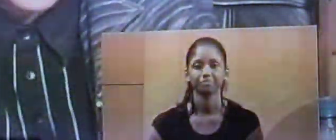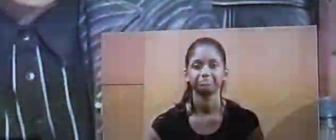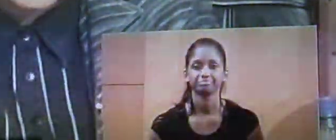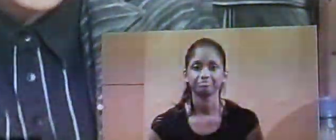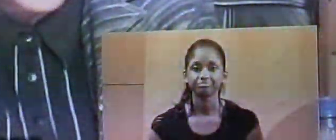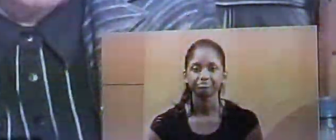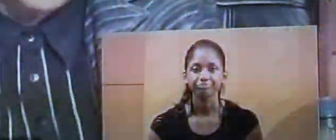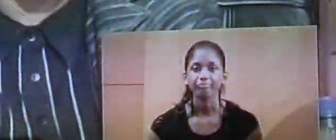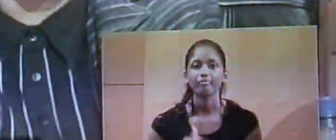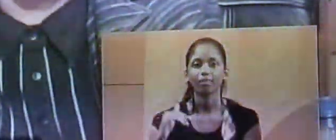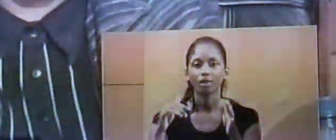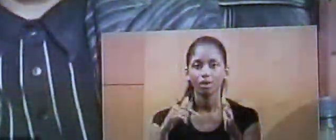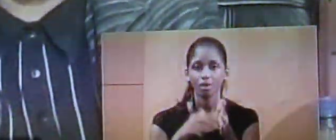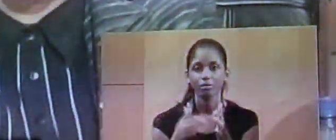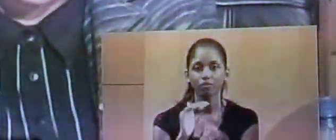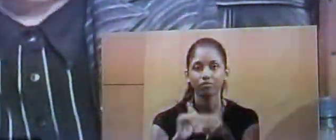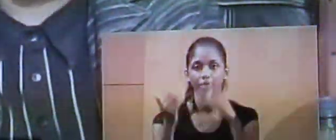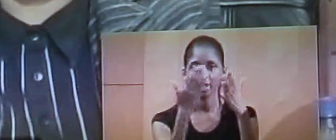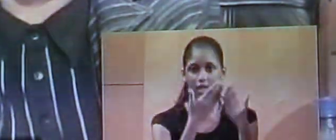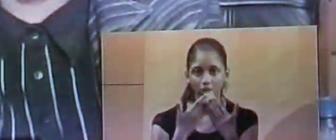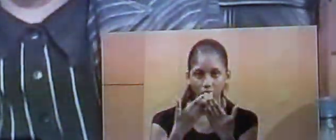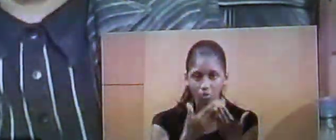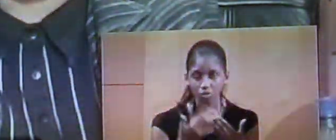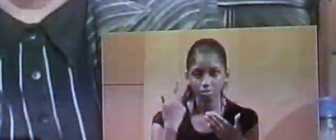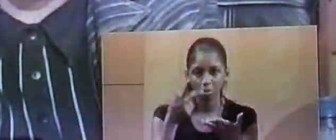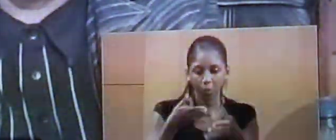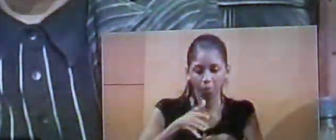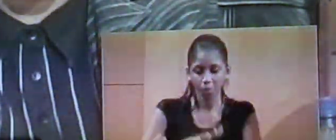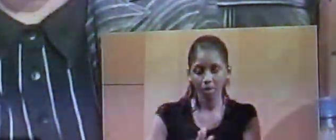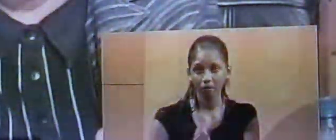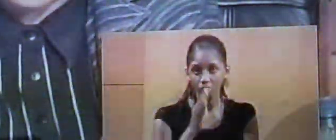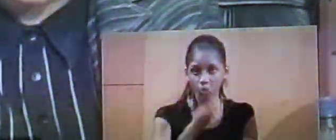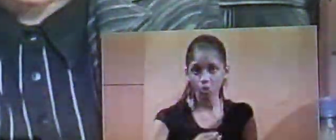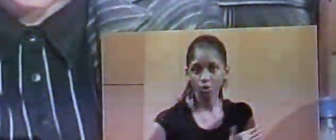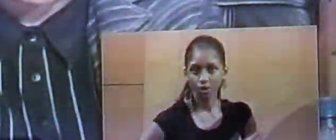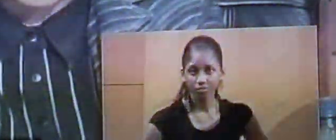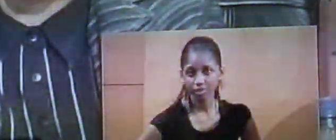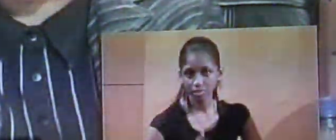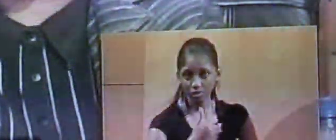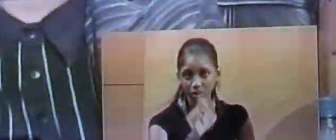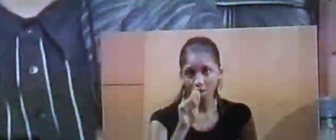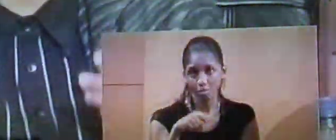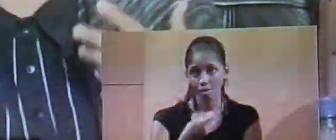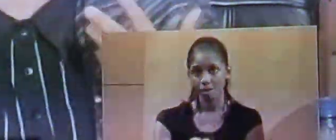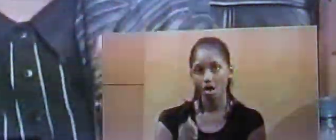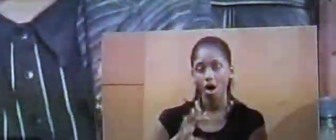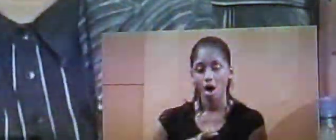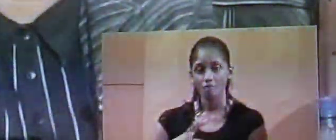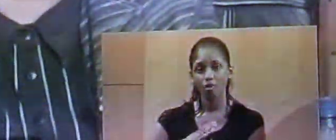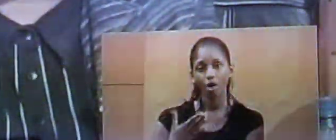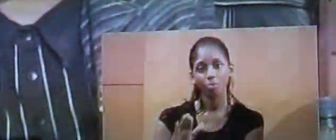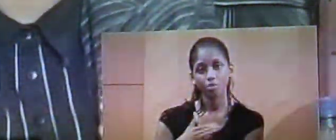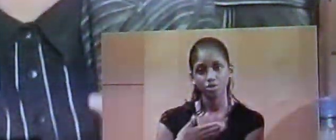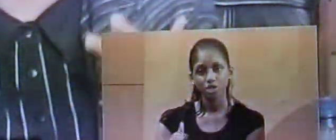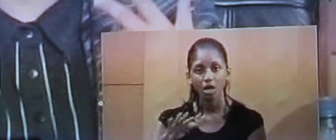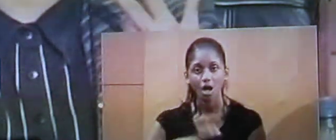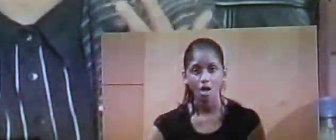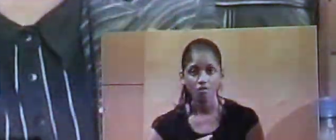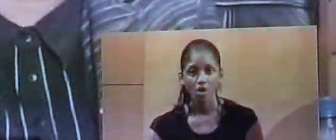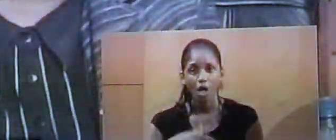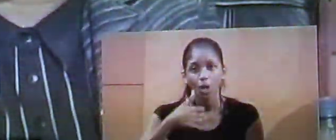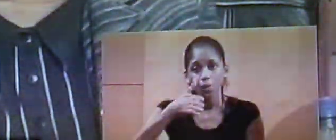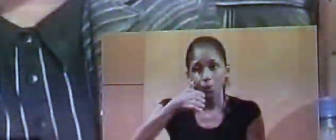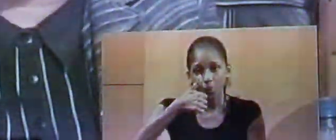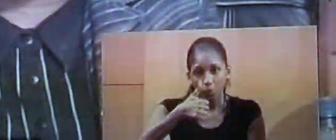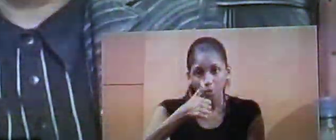dans l'étude d'impact sur la future collectivité unique, il y a un projet, donc, de faire qu'il y ait une